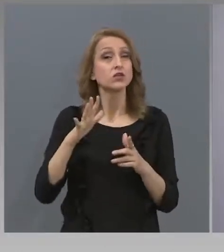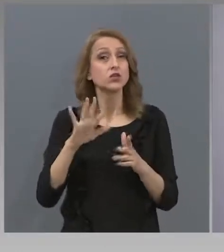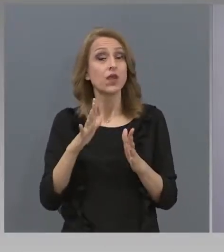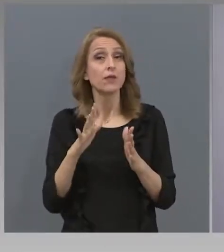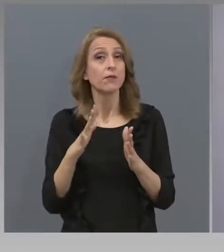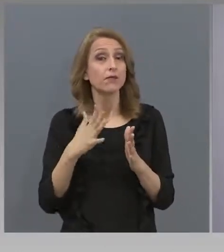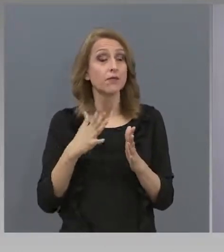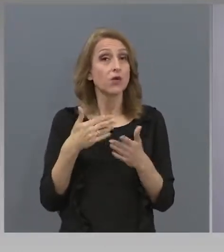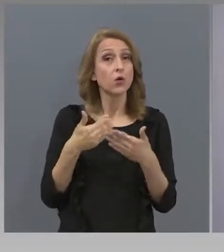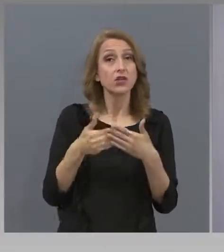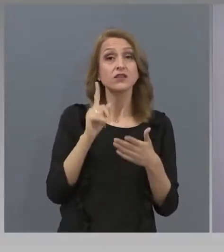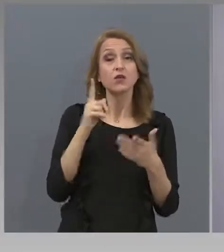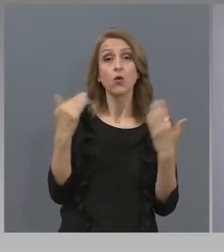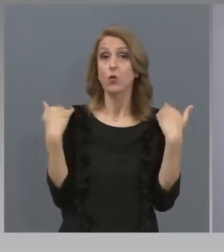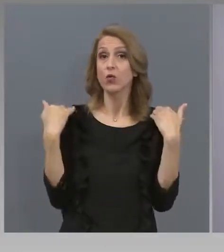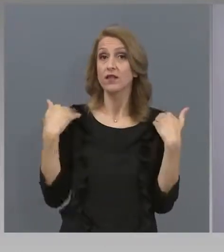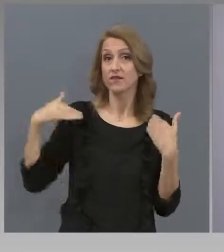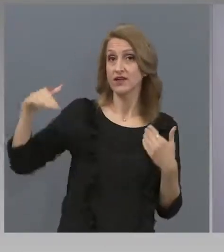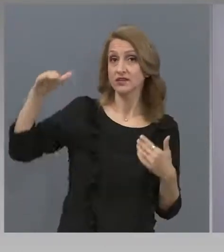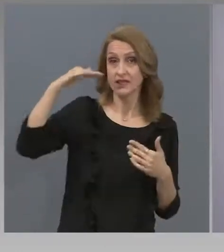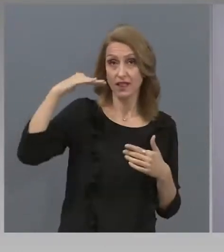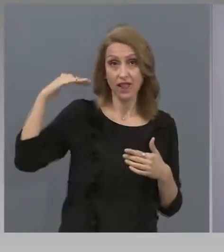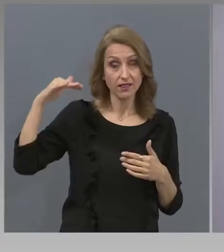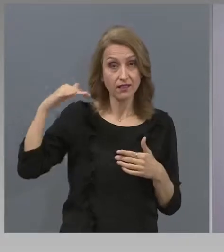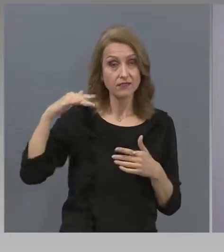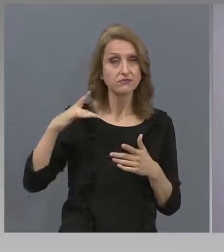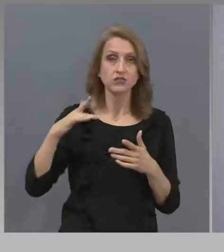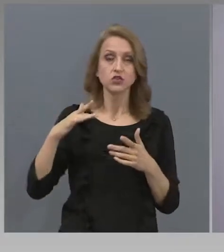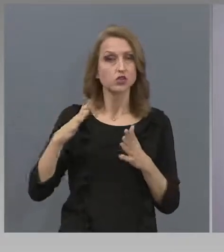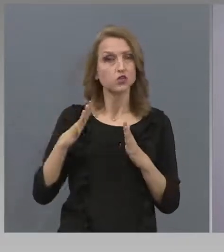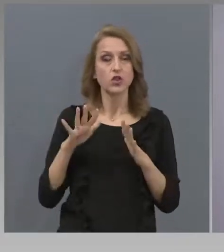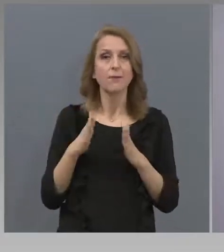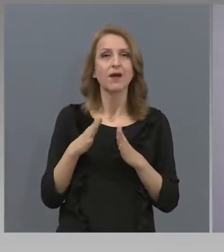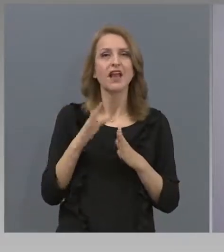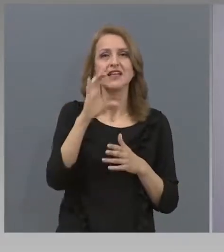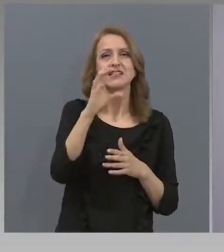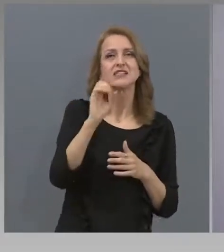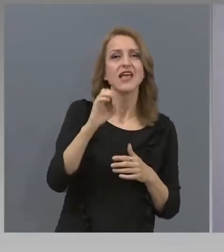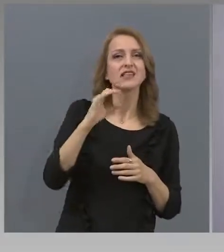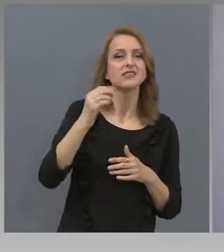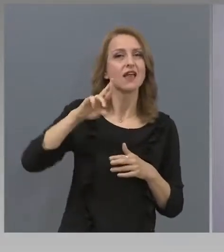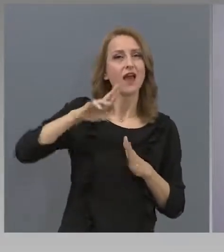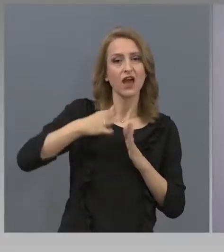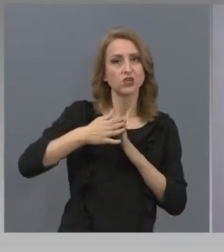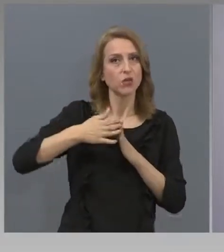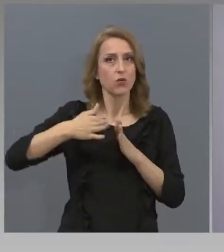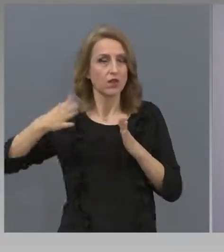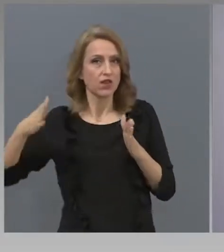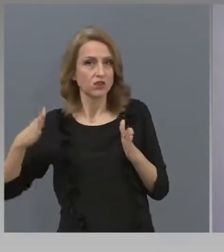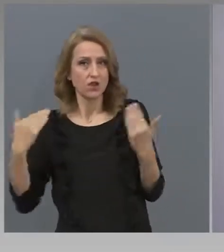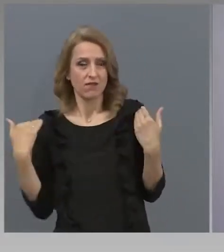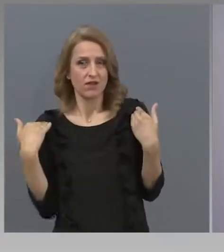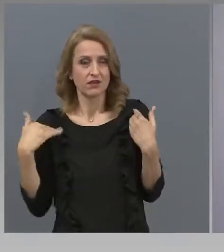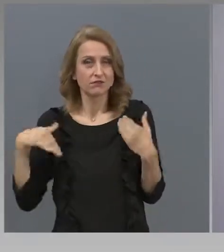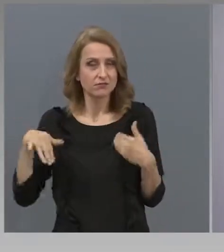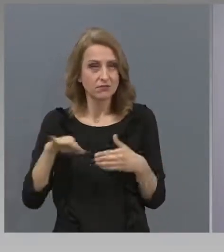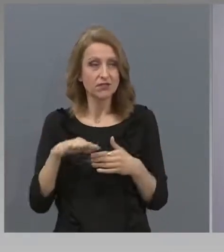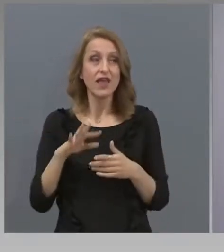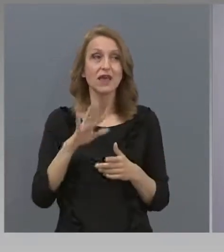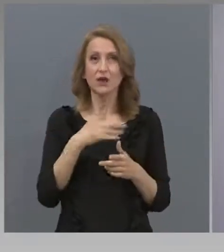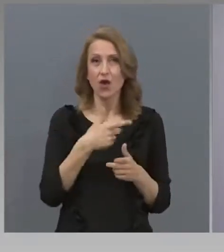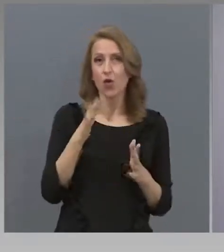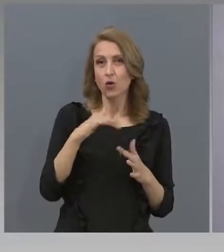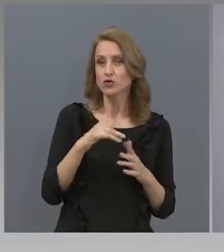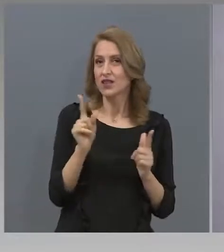така, що се отнася до университетите, ще се стигне ли до удължаване на сесиите, защото там очевидно все още разбирам, че нямате достатъчно